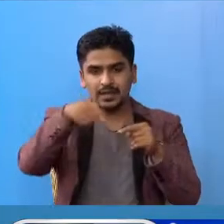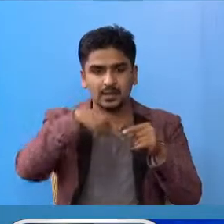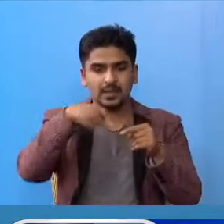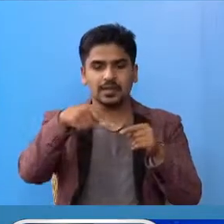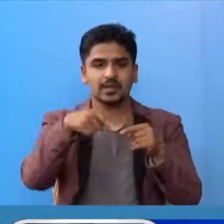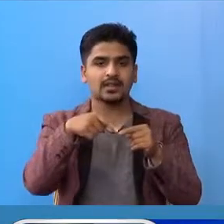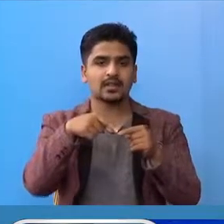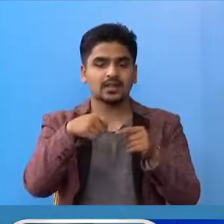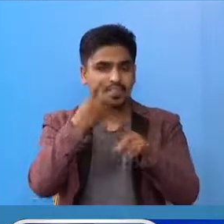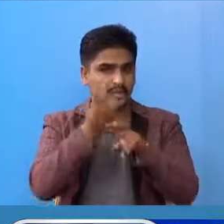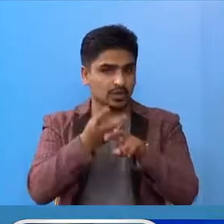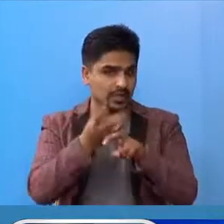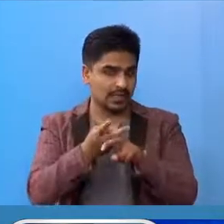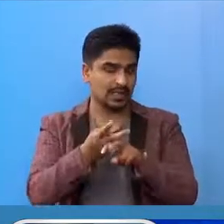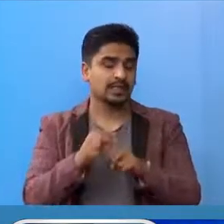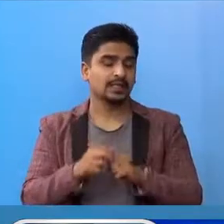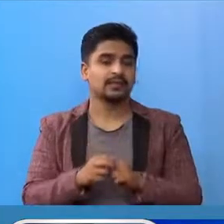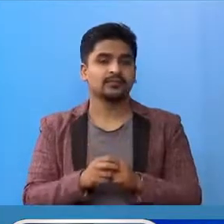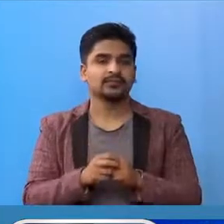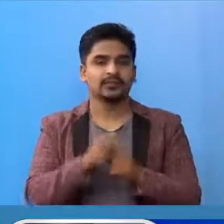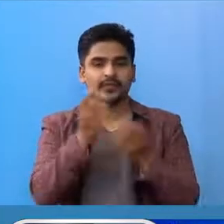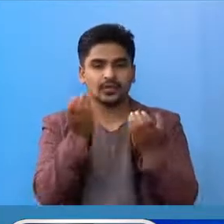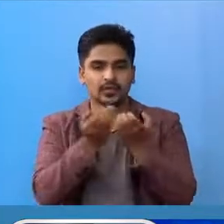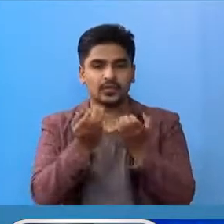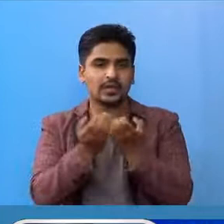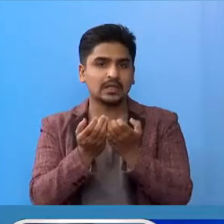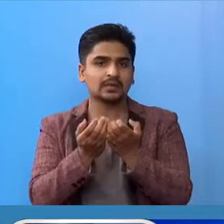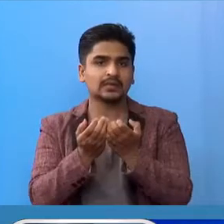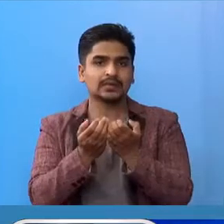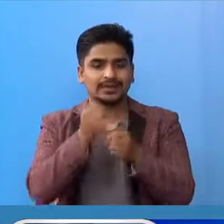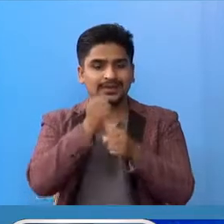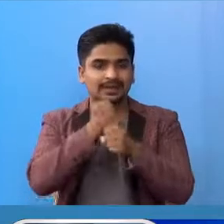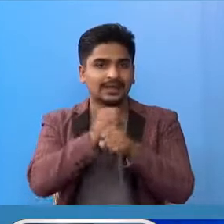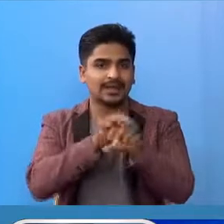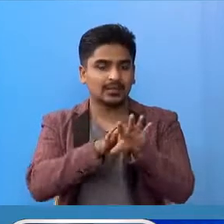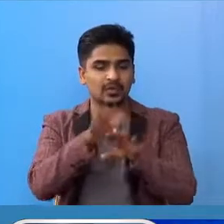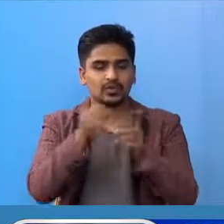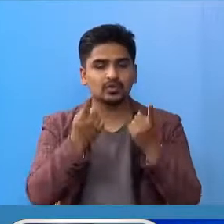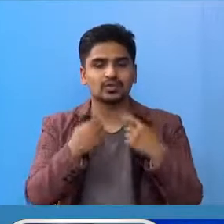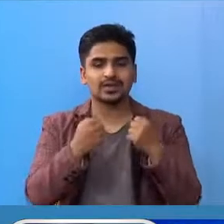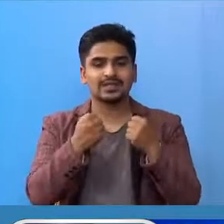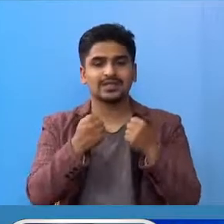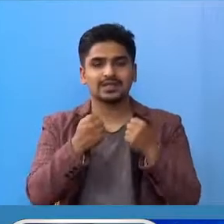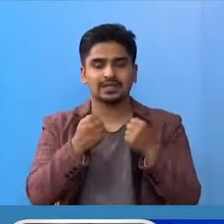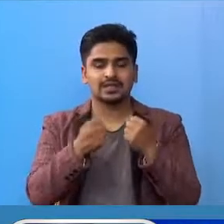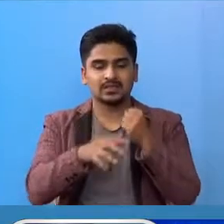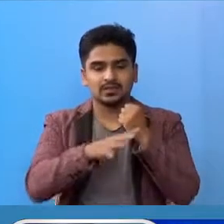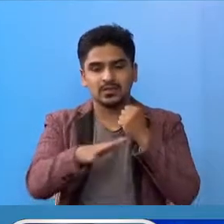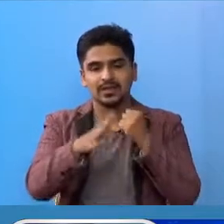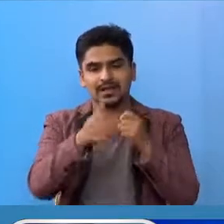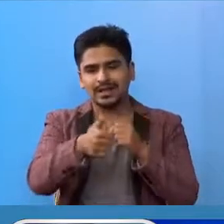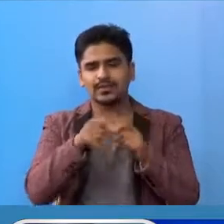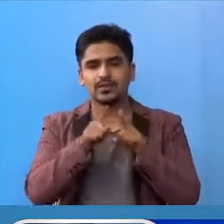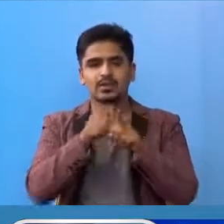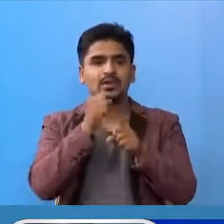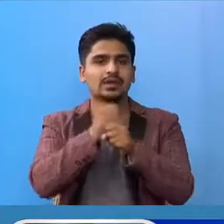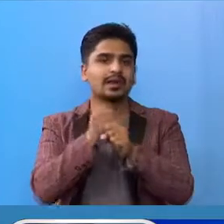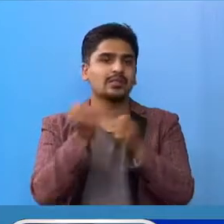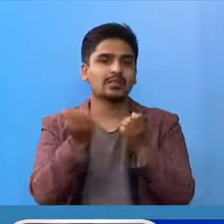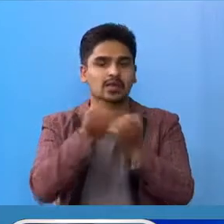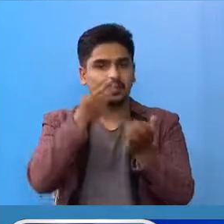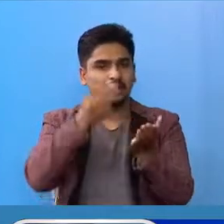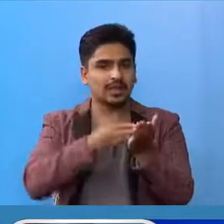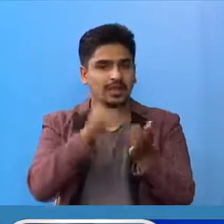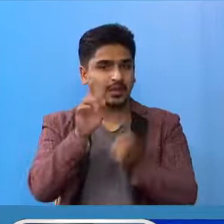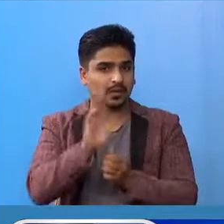को कड़ाई गरेका काम अरूले स्वास्ते का समें तले राम्र संग काम गरेको